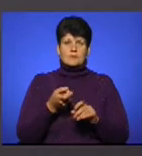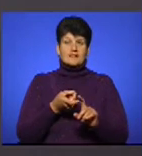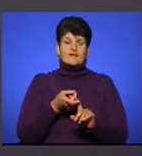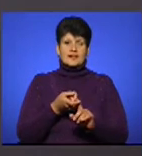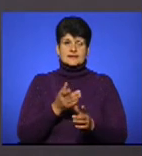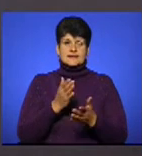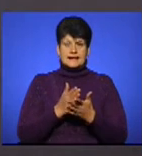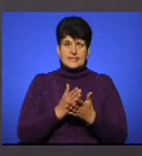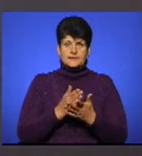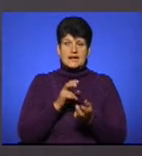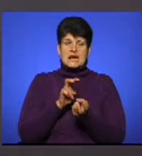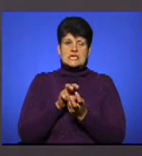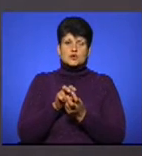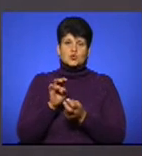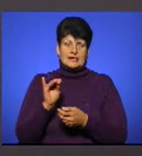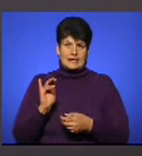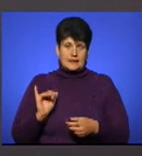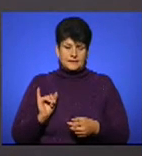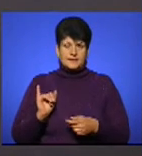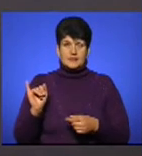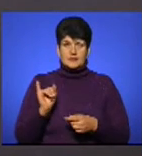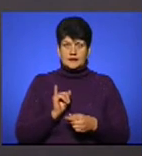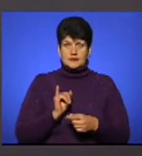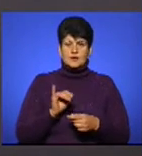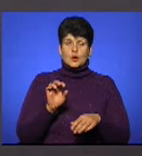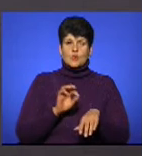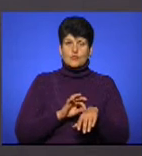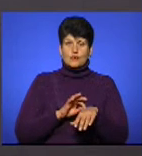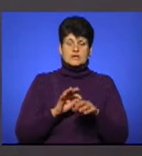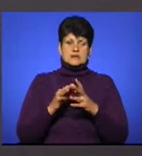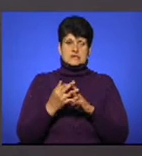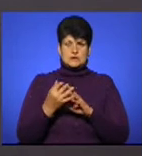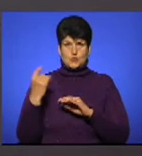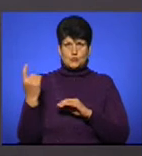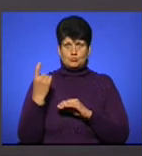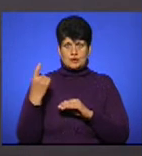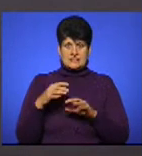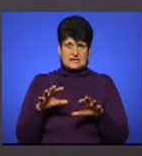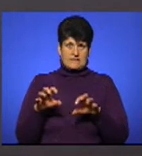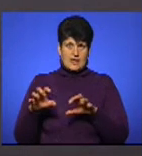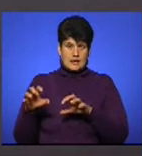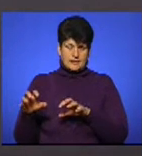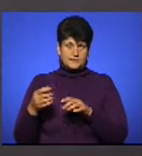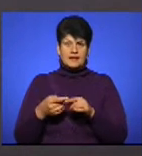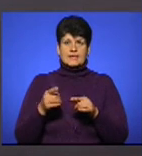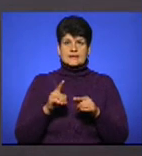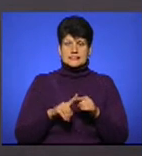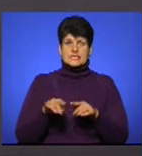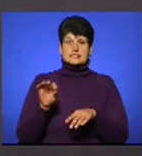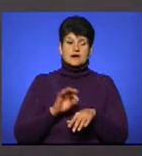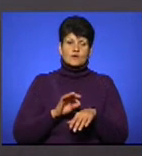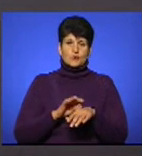гризуни, в першу чергу, та хворі сільськогосподарські тварини. Це захворювання